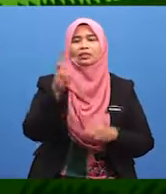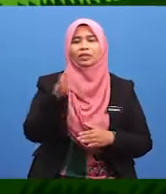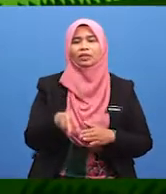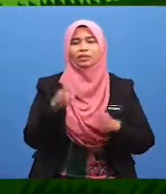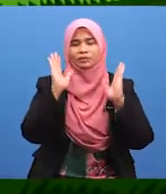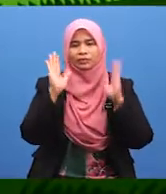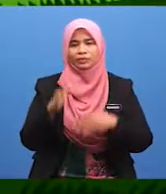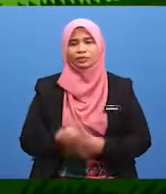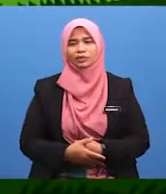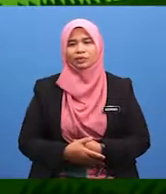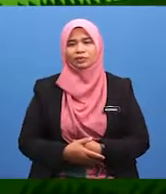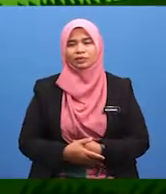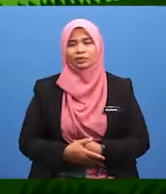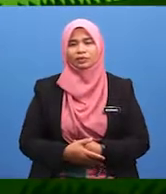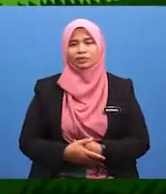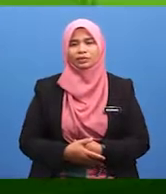syarat wajib solat.